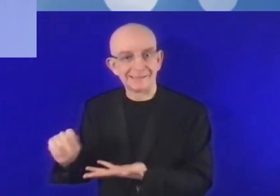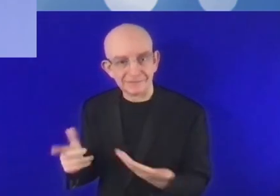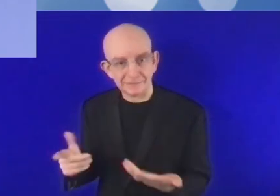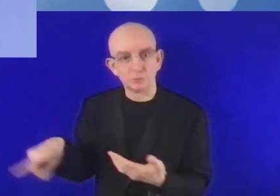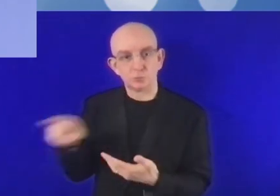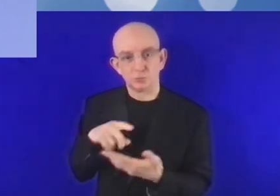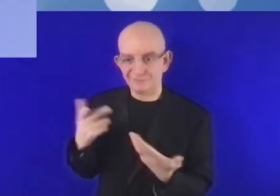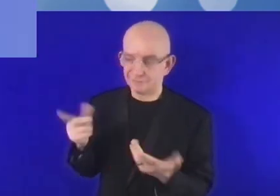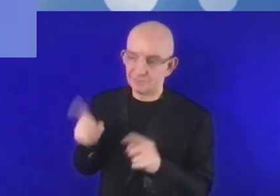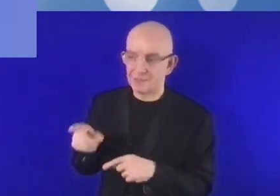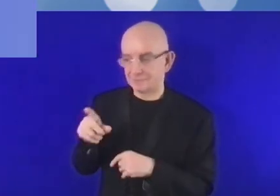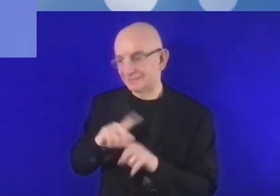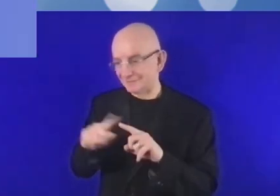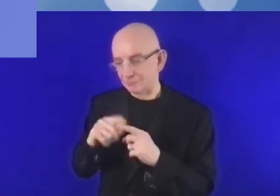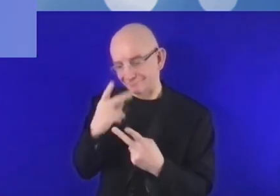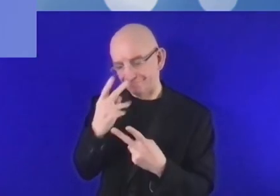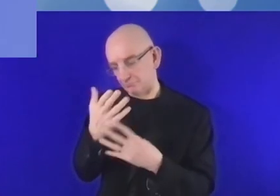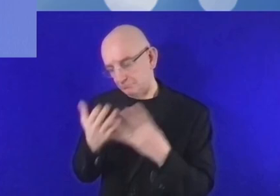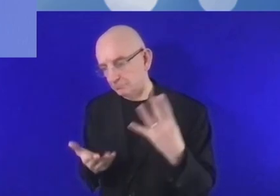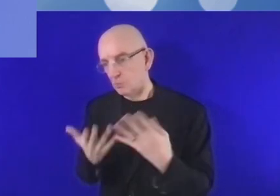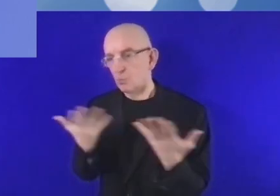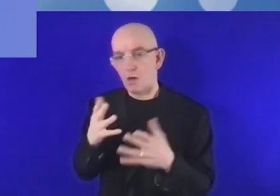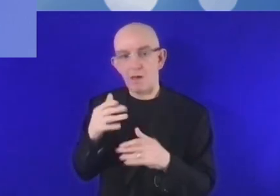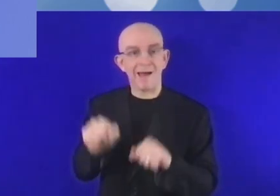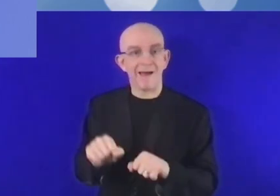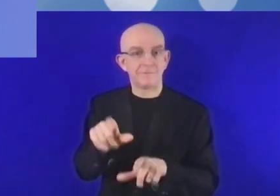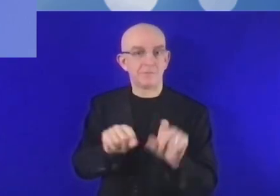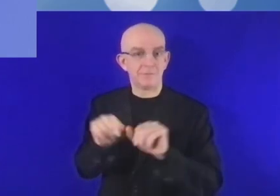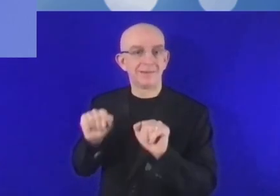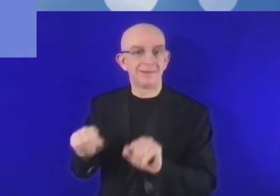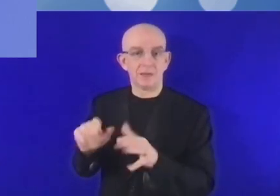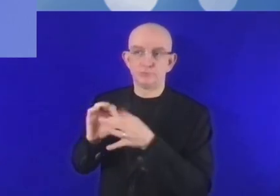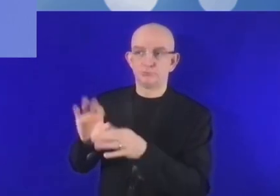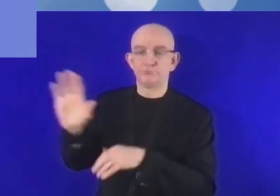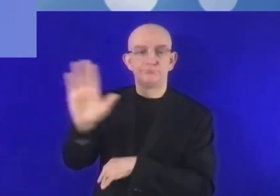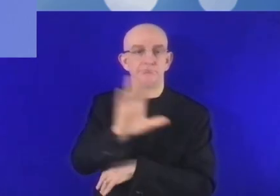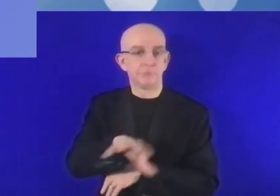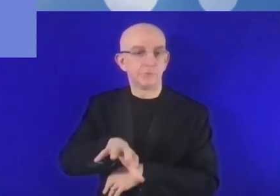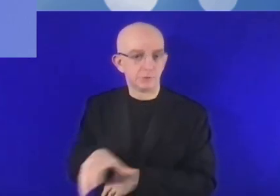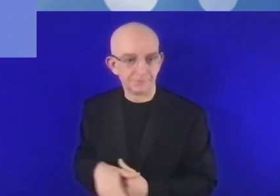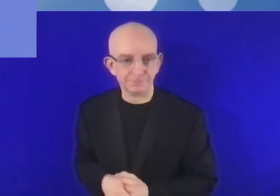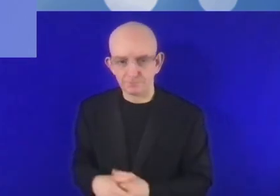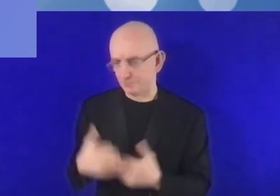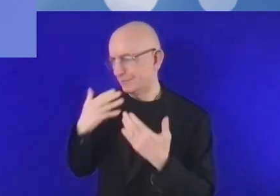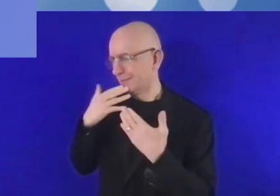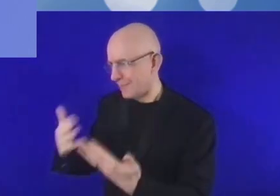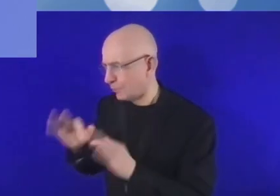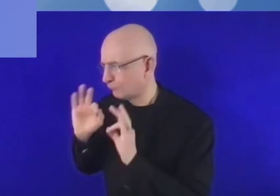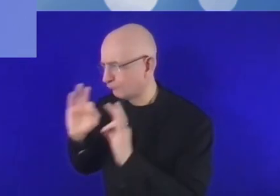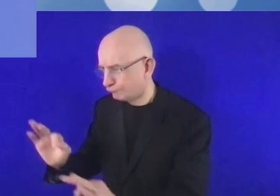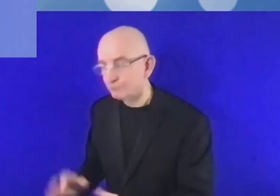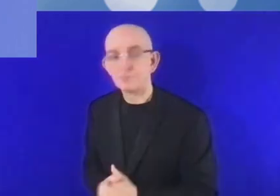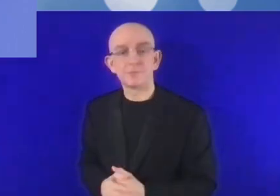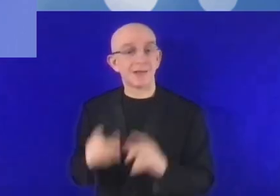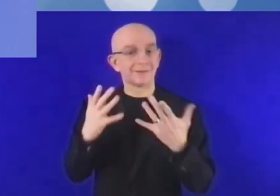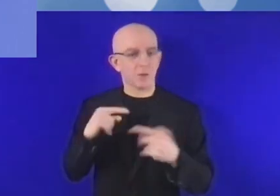propres ailes, parce que leur portefeuille est vide. Donc là, on aurait besoin effectivement d'outils. Merci beaucoup. Merci